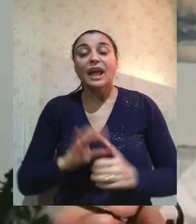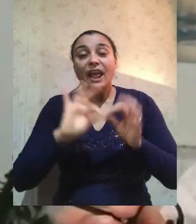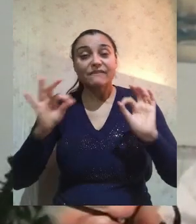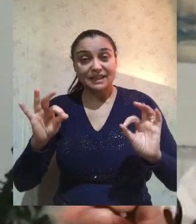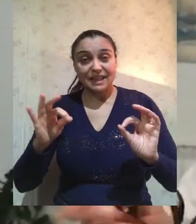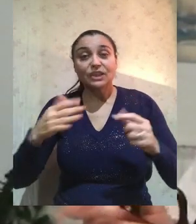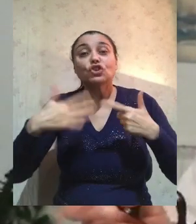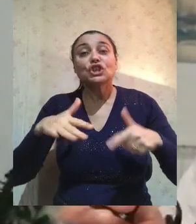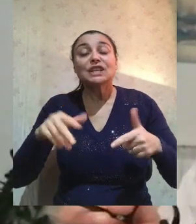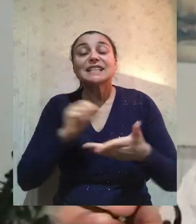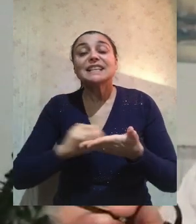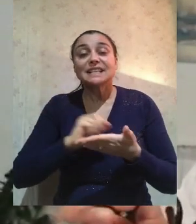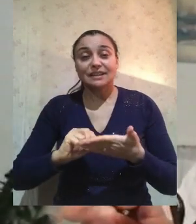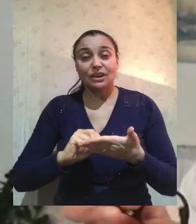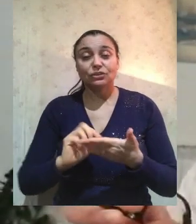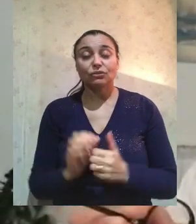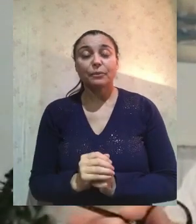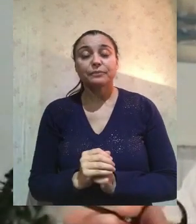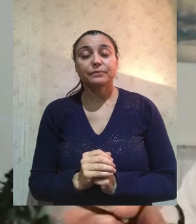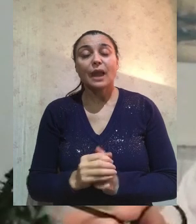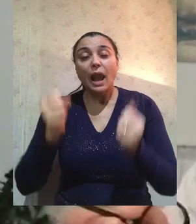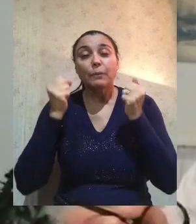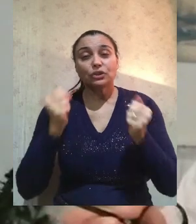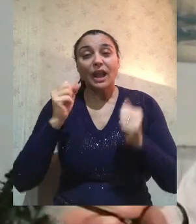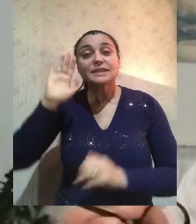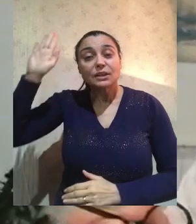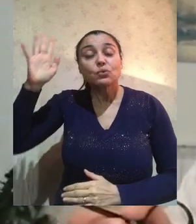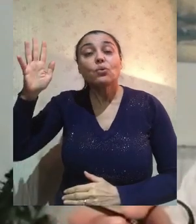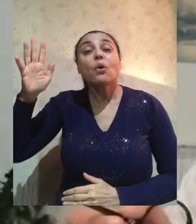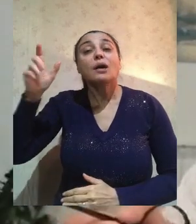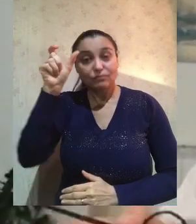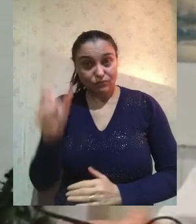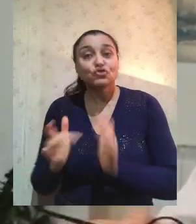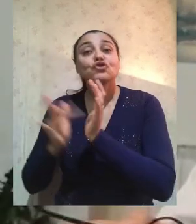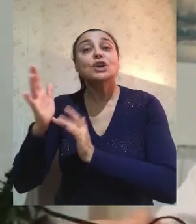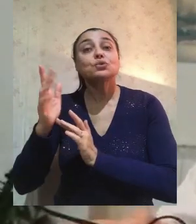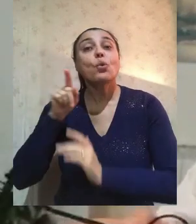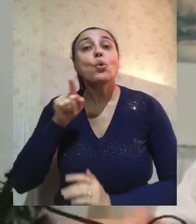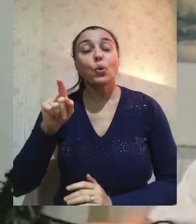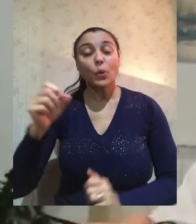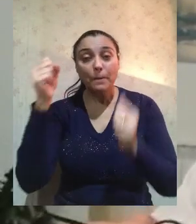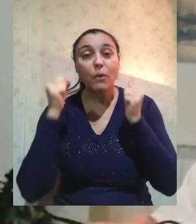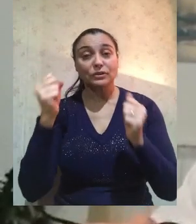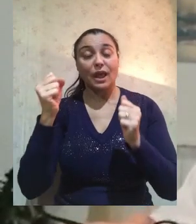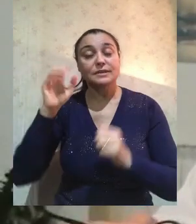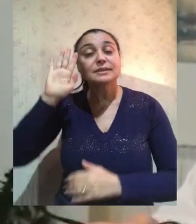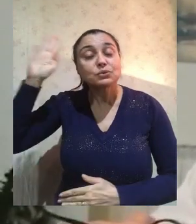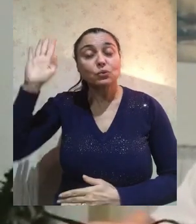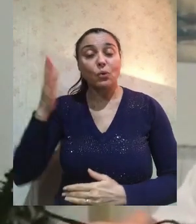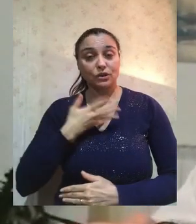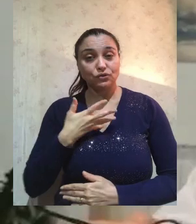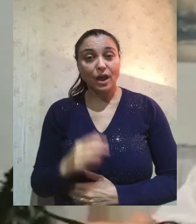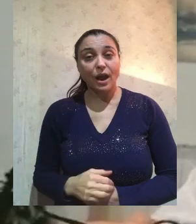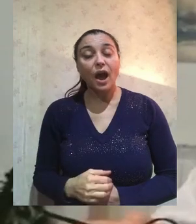17, la seconda parte, era con Lui per compiere guarigioni. La potenza di Gesù